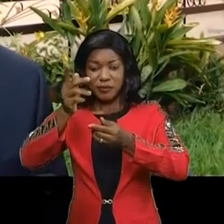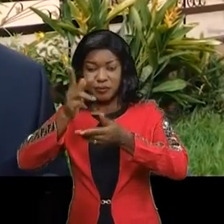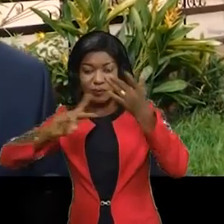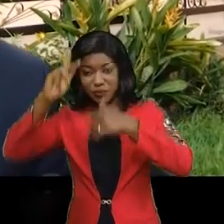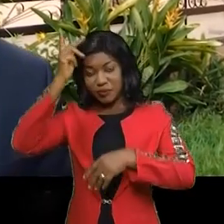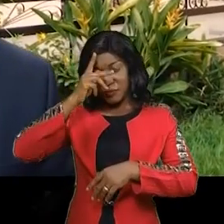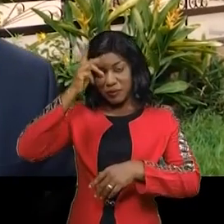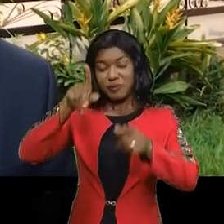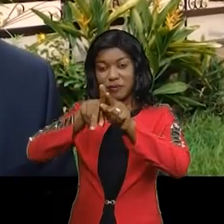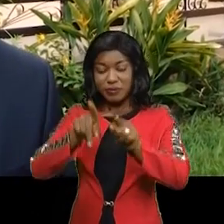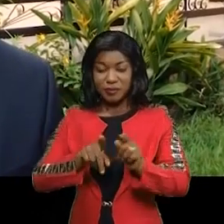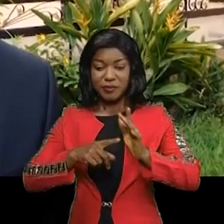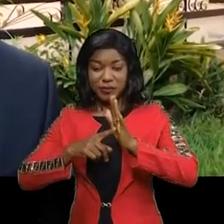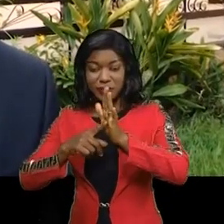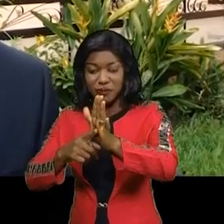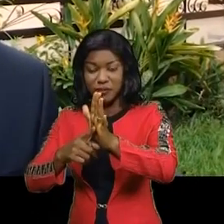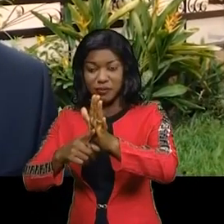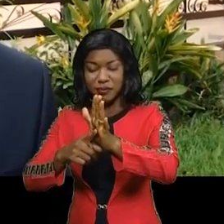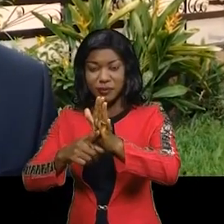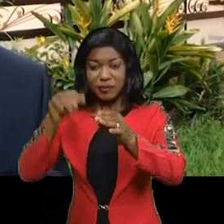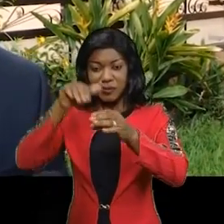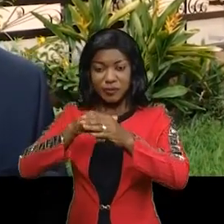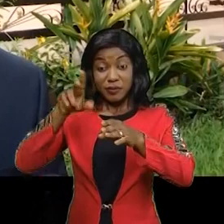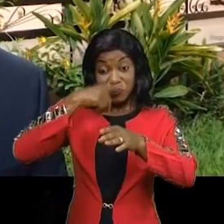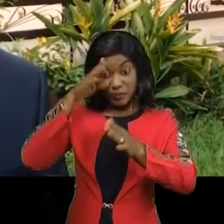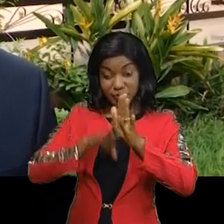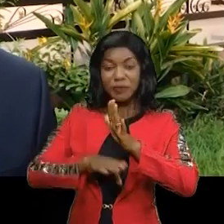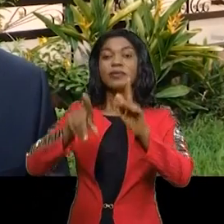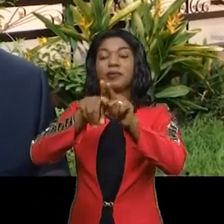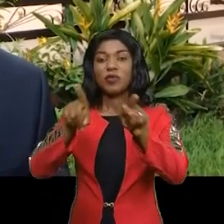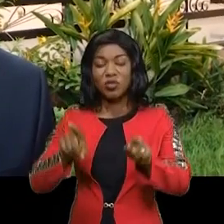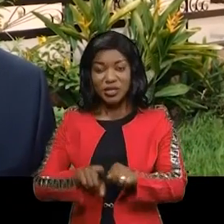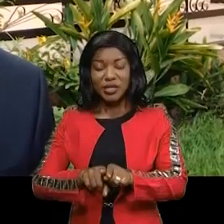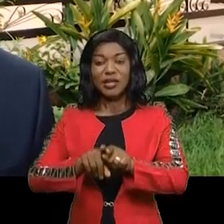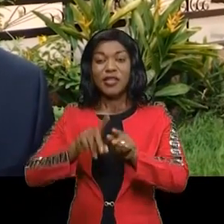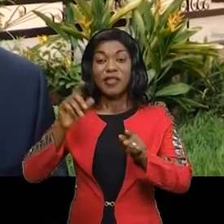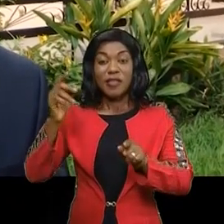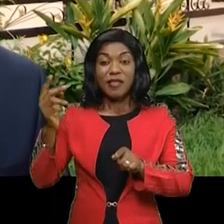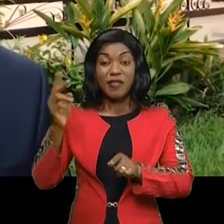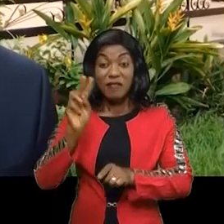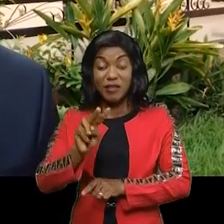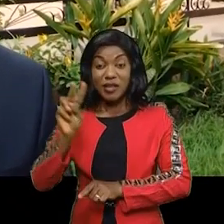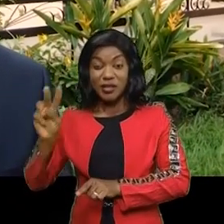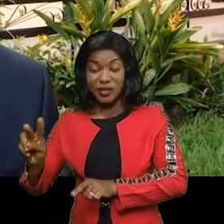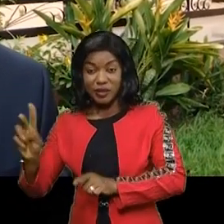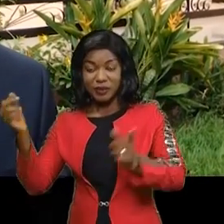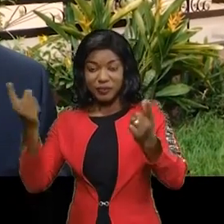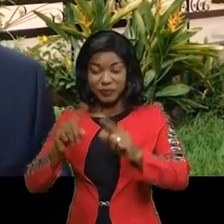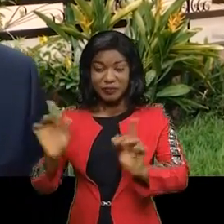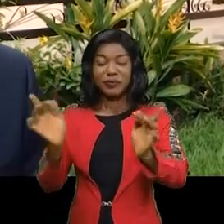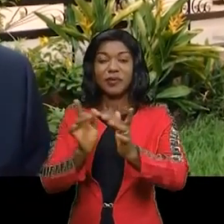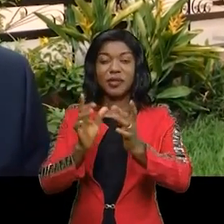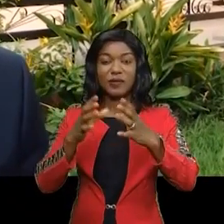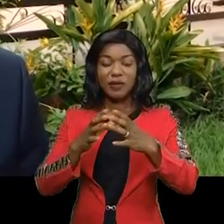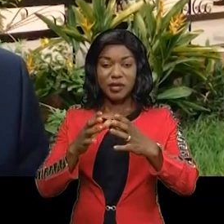représentées d'abord au sein de l'Assemblée nationale. Et le 22, après avoir rencontré l'informateur, nous